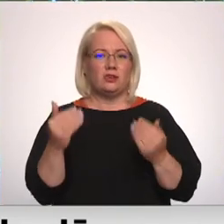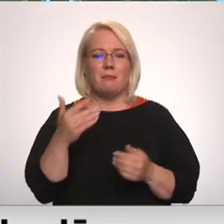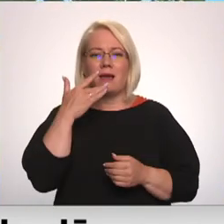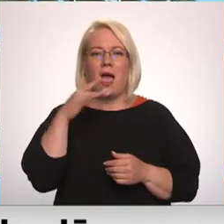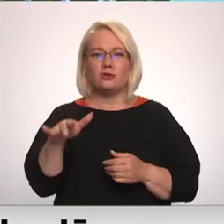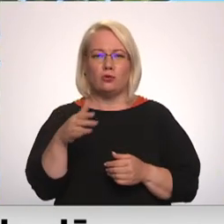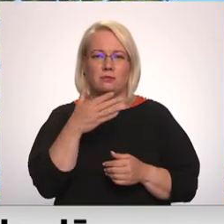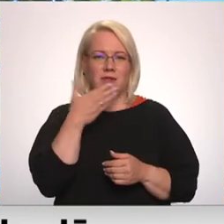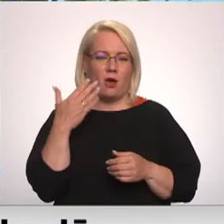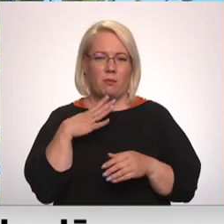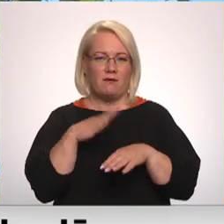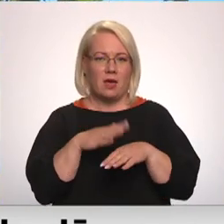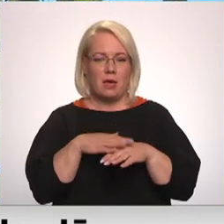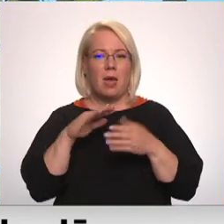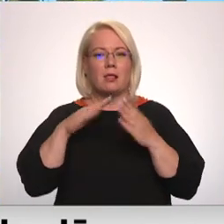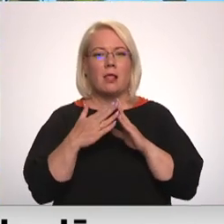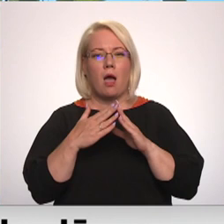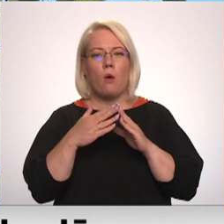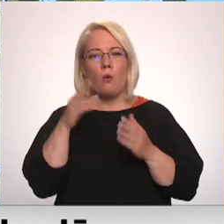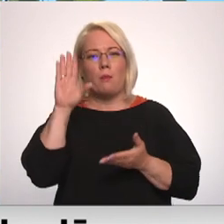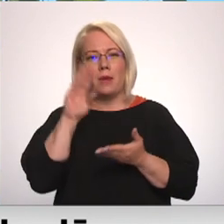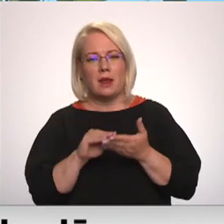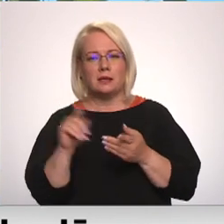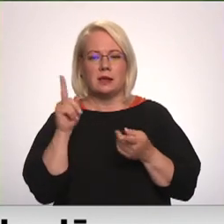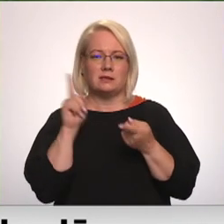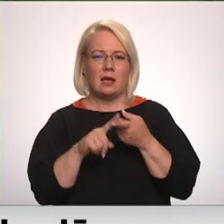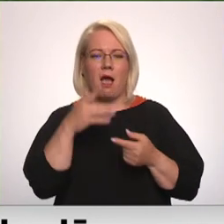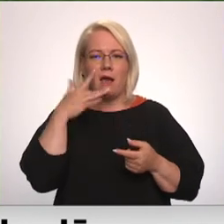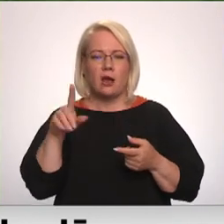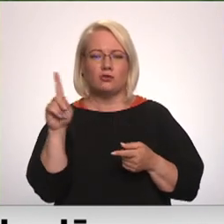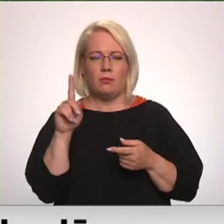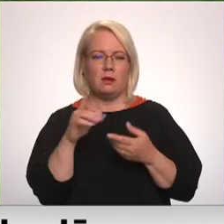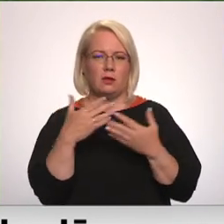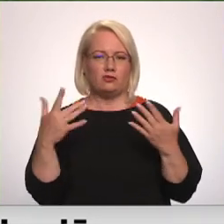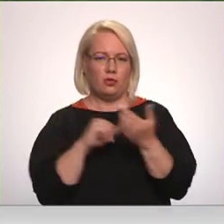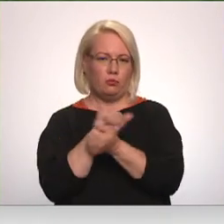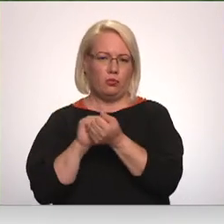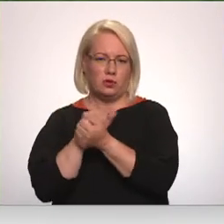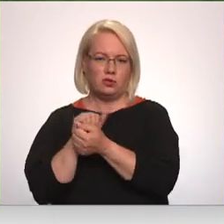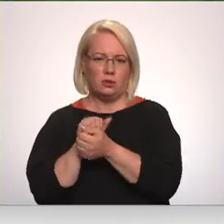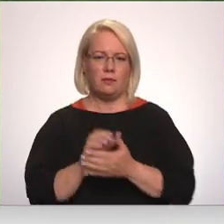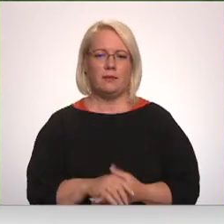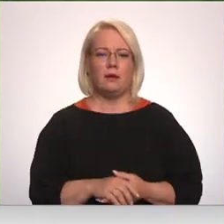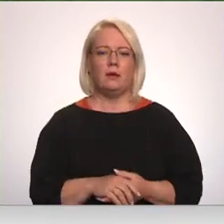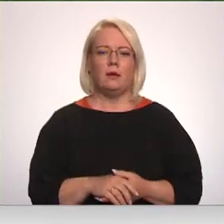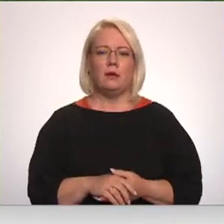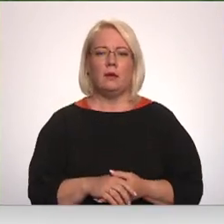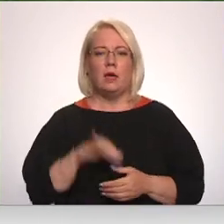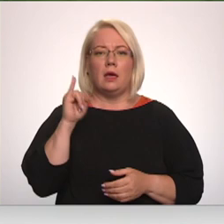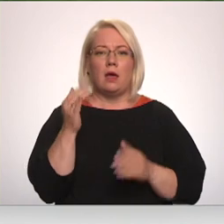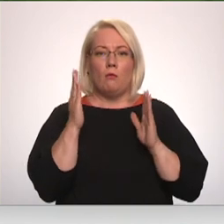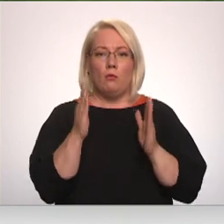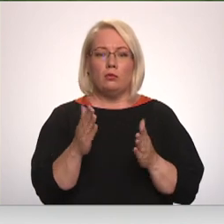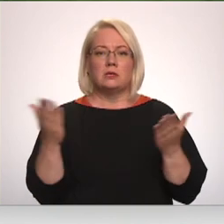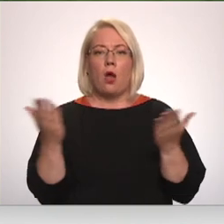laukas saimnieka pieredze ir bijuši tieši ar to saistīti postījumi. Viss labi, kā saka, mērē. Ja būs